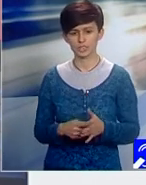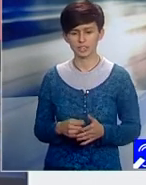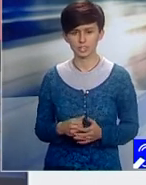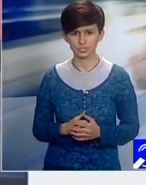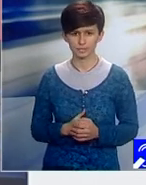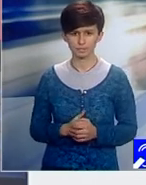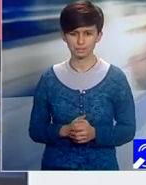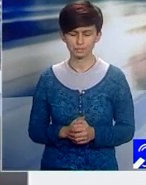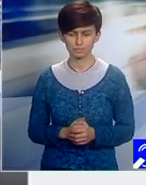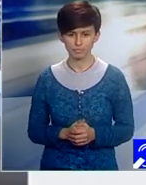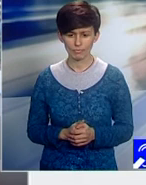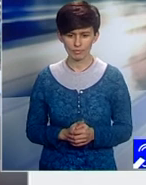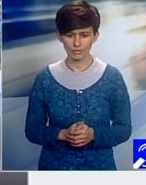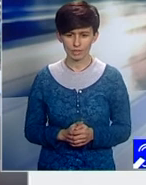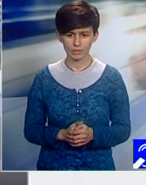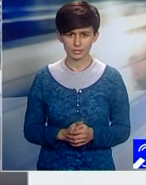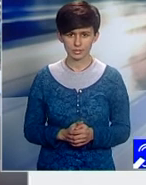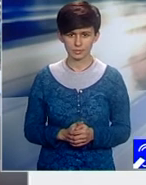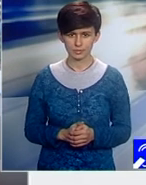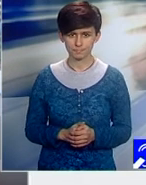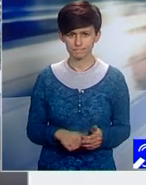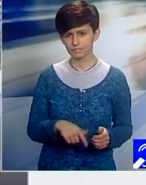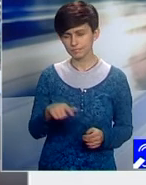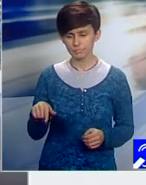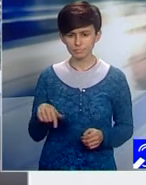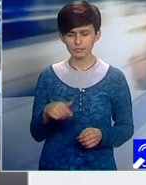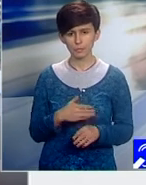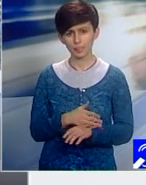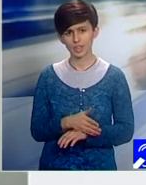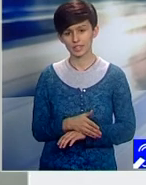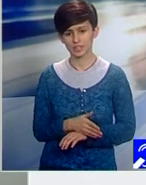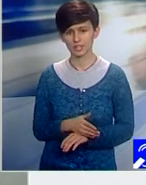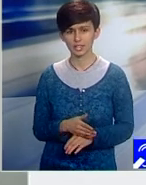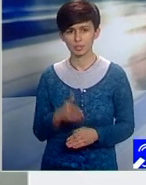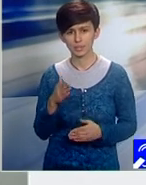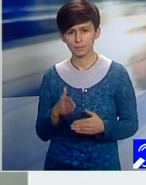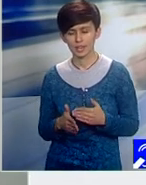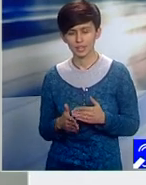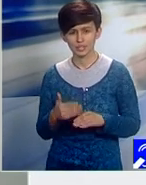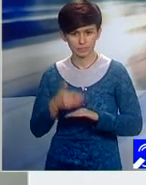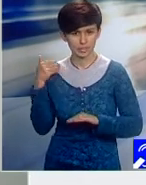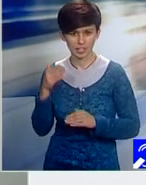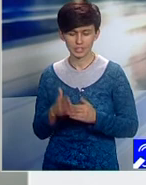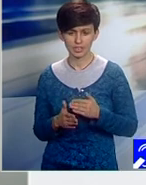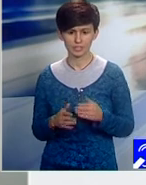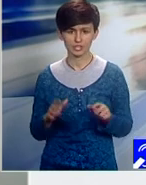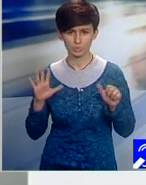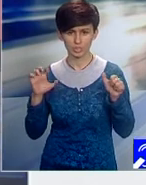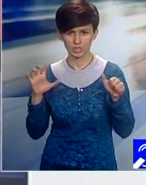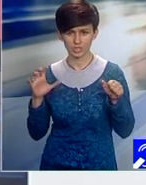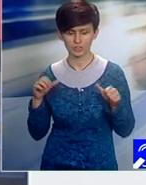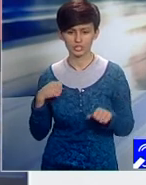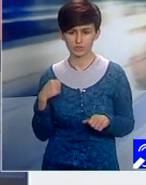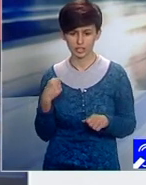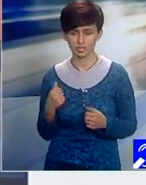în direct. Ei bine, acum intrăm în semifinală cu câți tineri? Am zis bine 600, peste 600 de